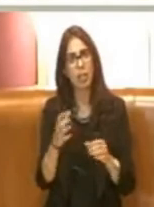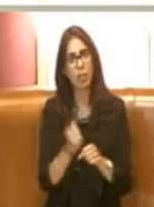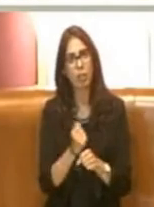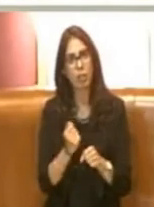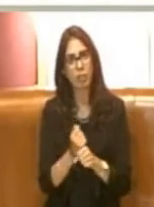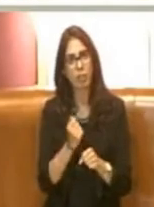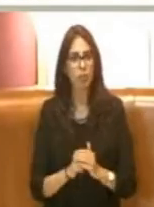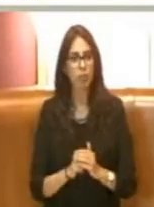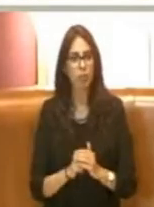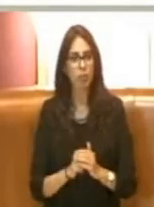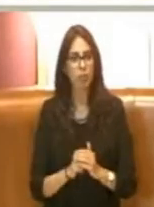sarebbe possibile. Grazie.